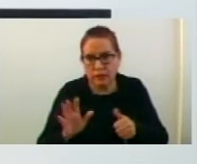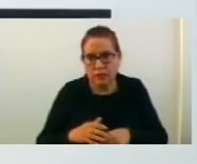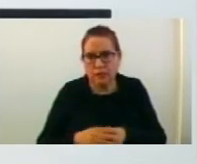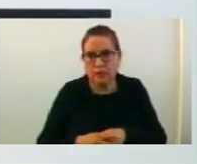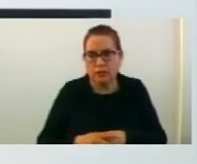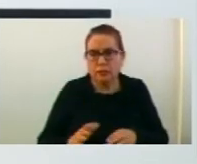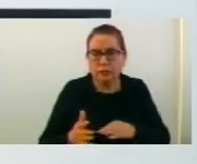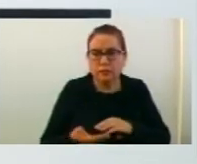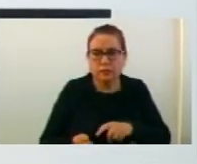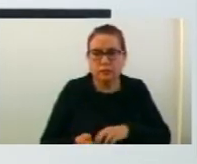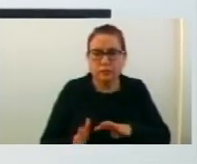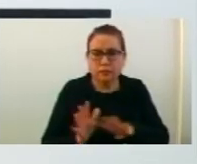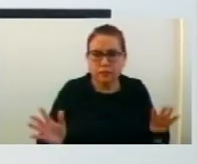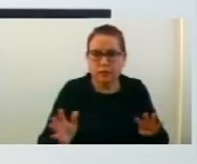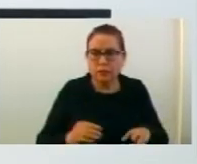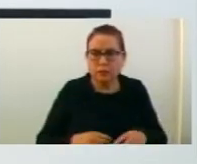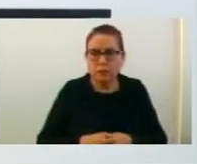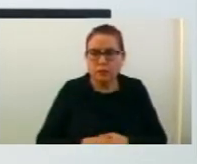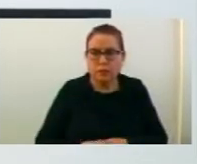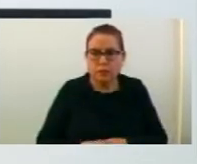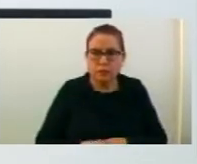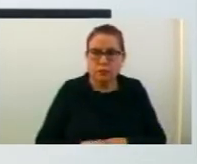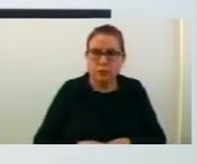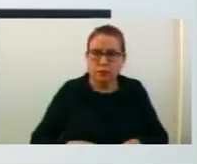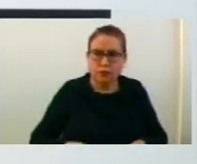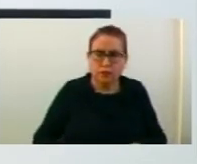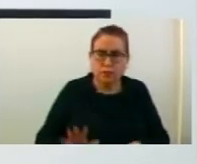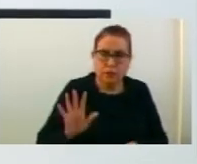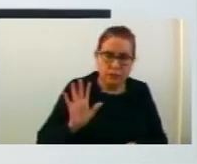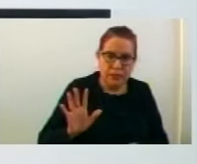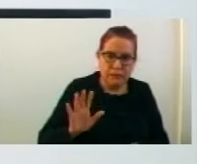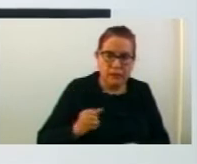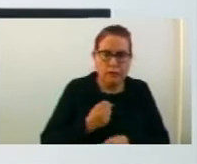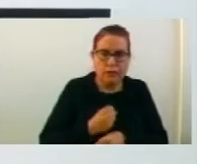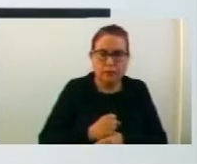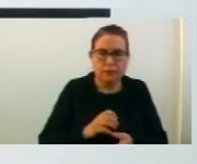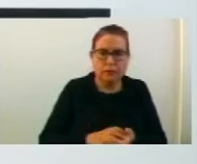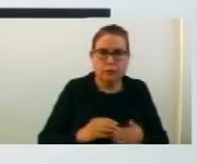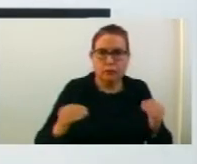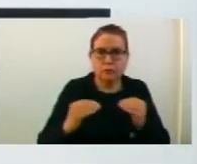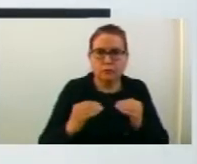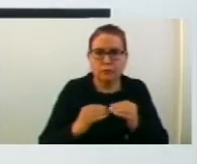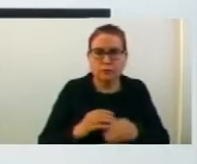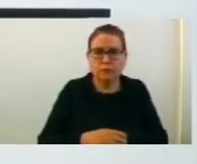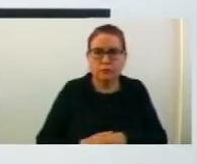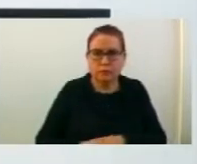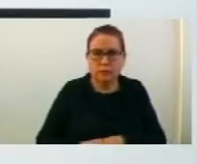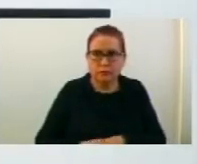за 2019 година ќе варам и 18-те, преоставнатите пет работни места, да се даде согласност.